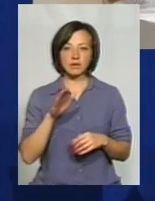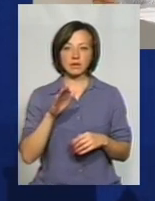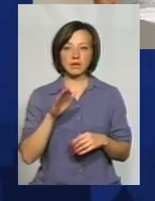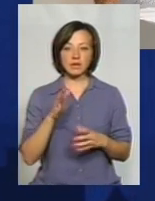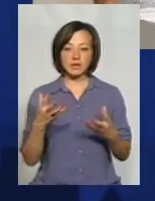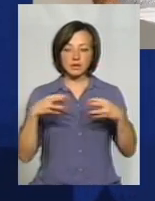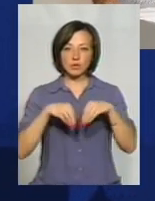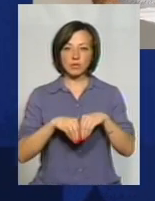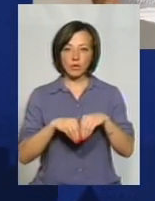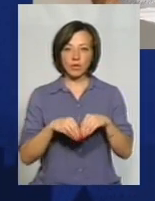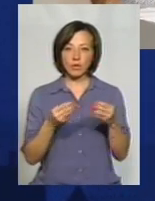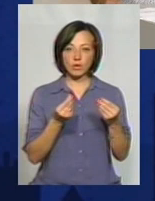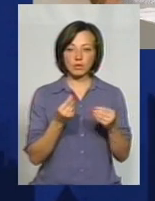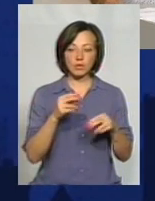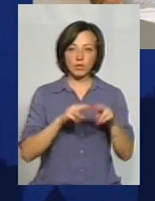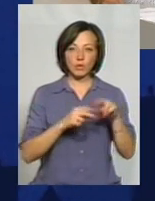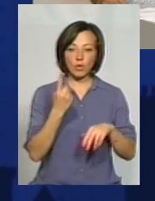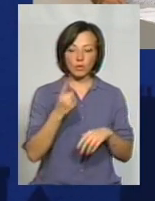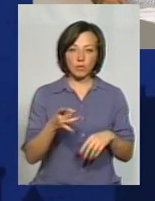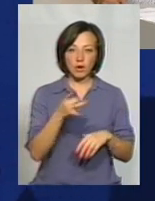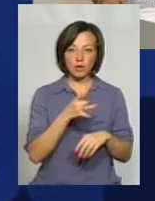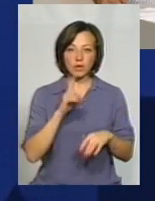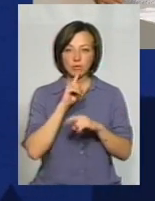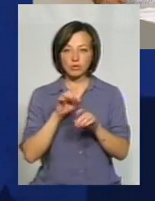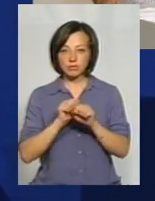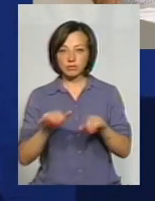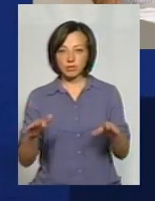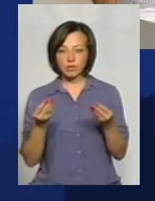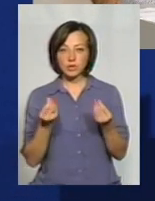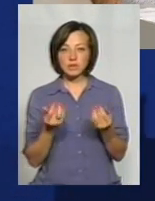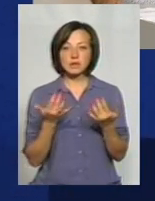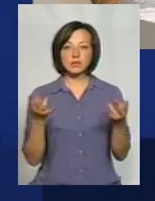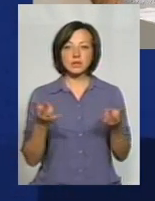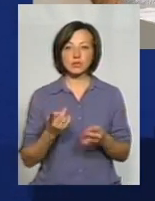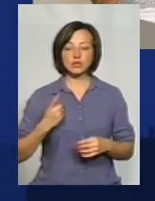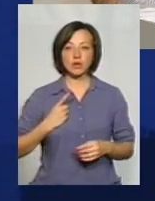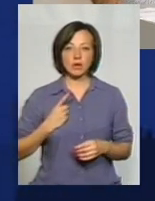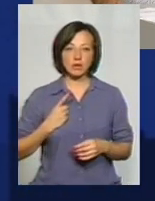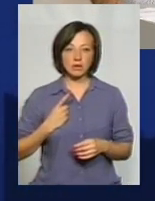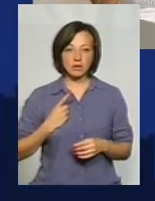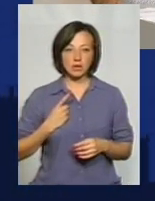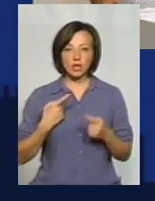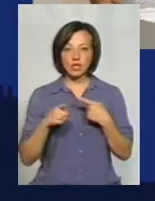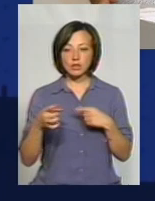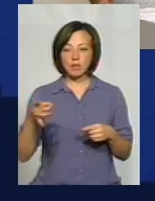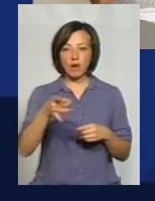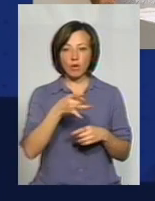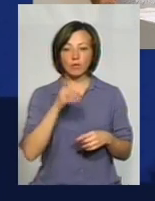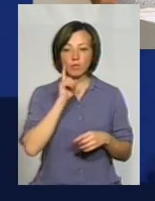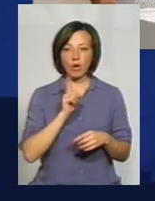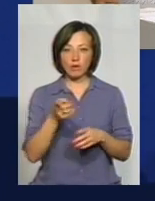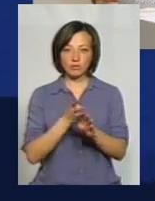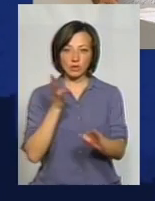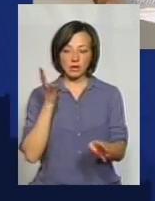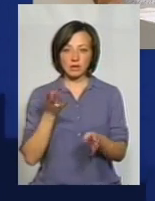кошти, побудуємо десь в одному районі, давайте ми будемо, але скільки потрібно чекати іншим районам, поки до них дійде